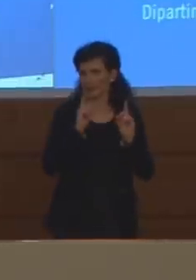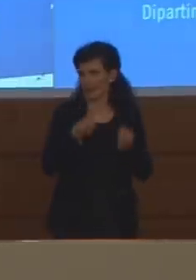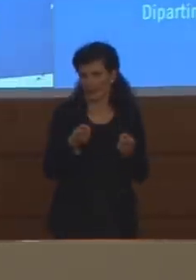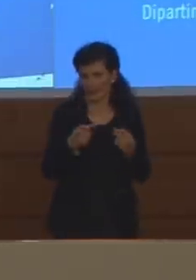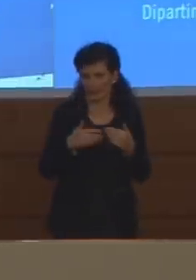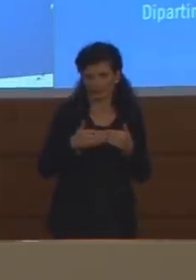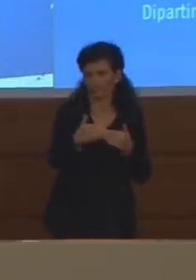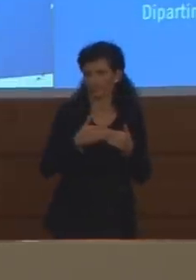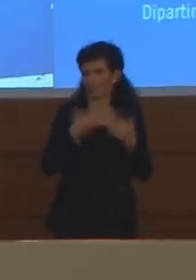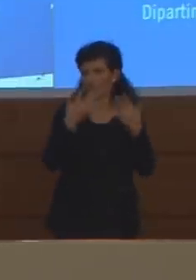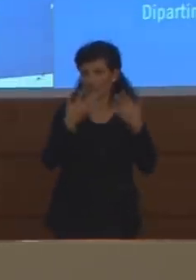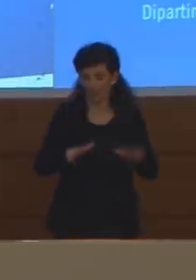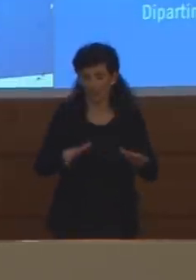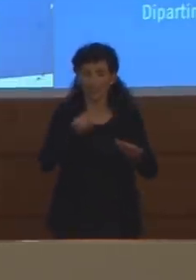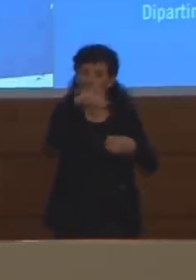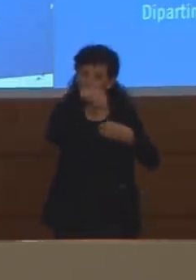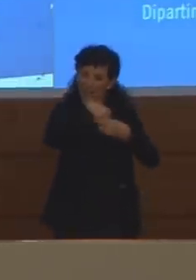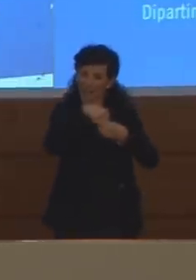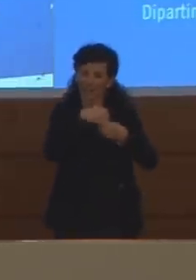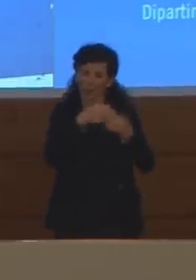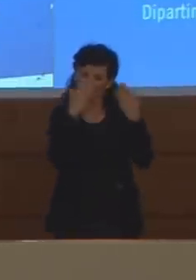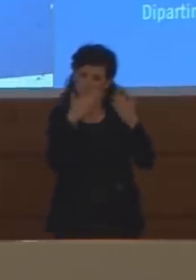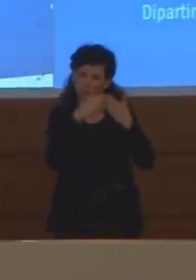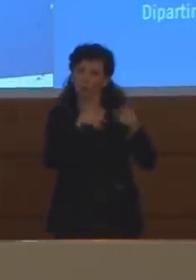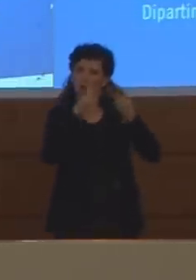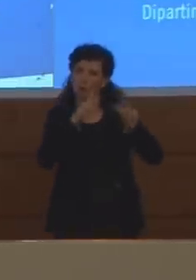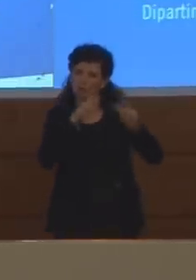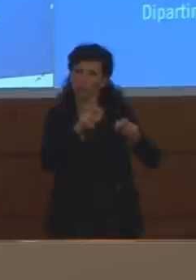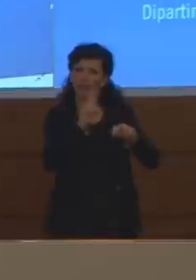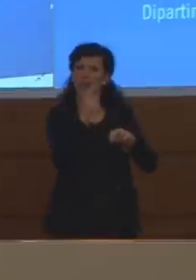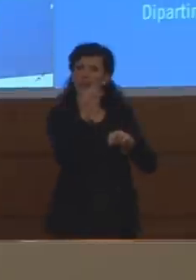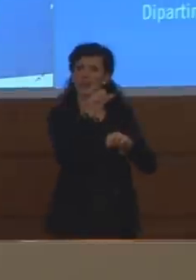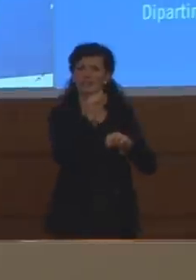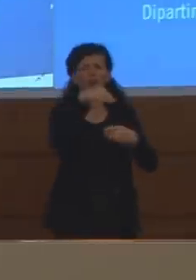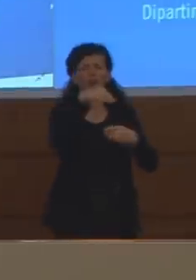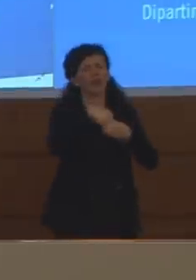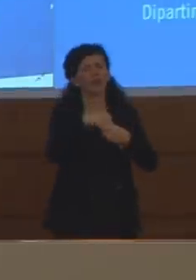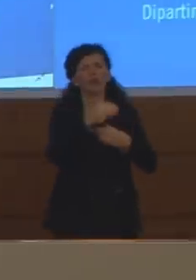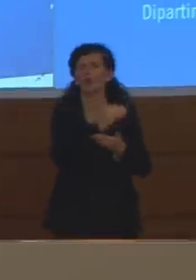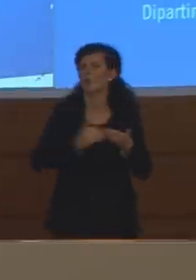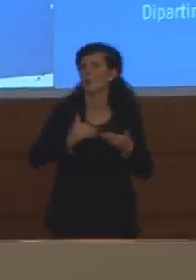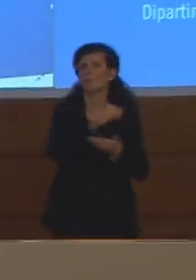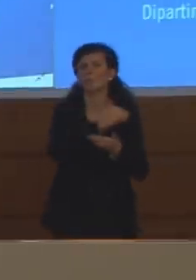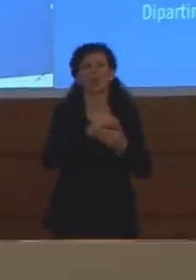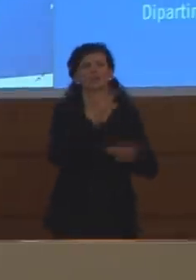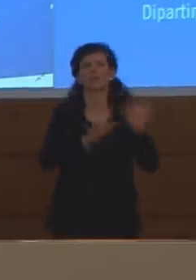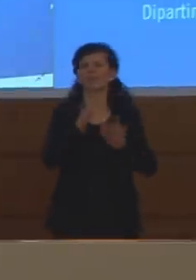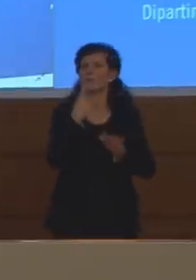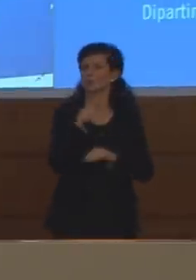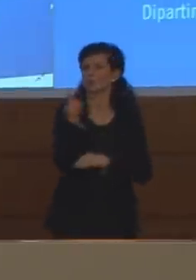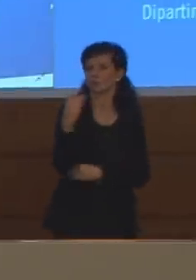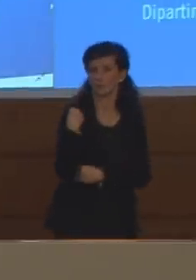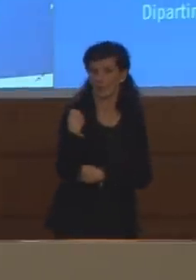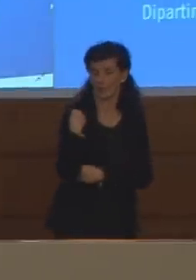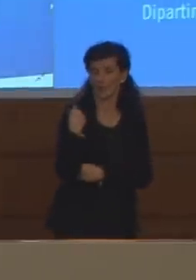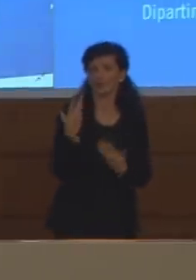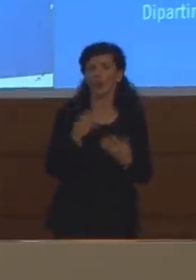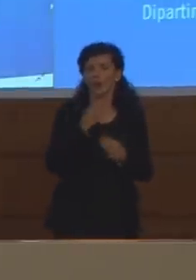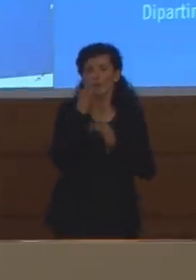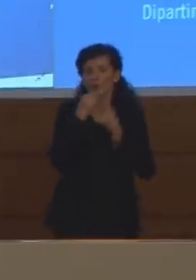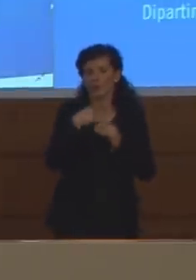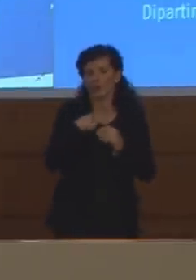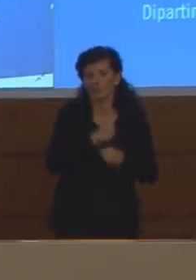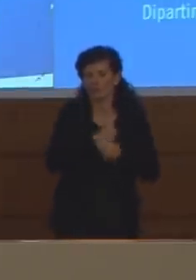essere fornite tutte quante le informazioni anche quelle che chiedeva lei quindi io non posso che rimandare a uno studio